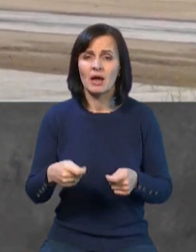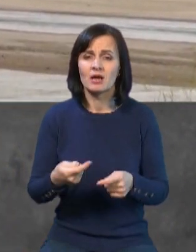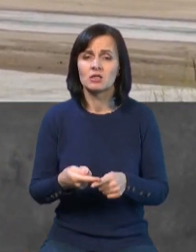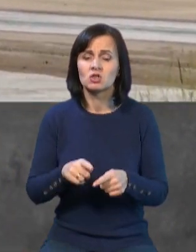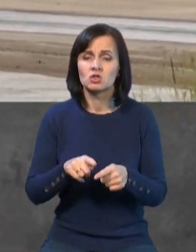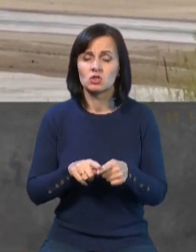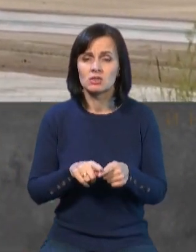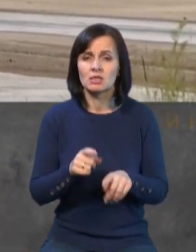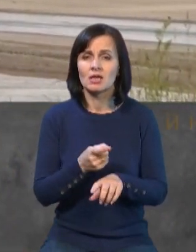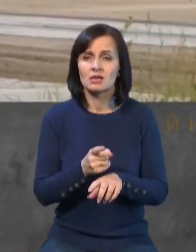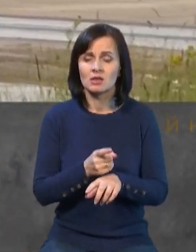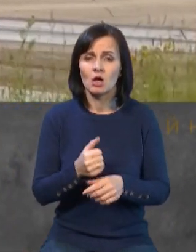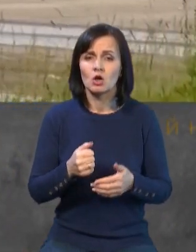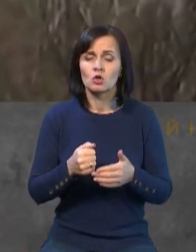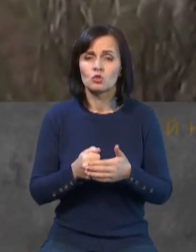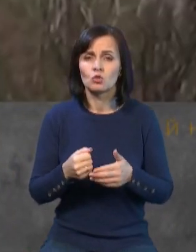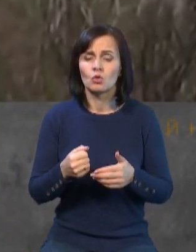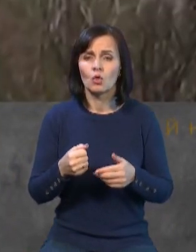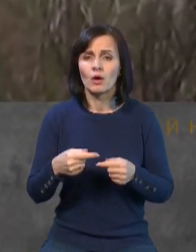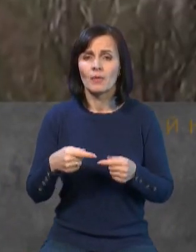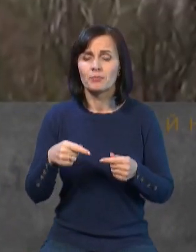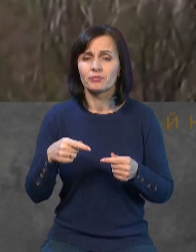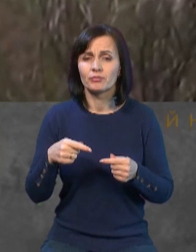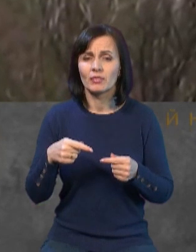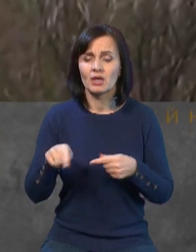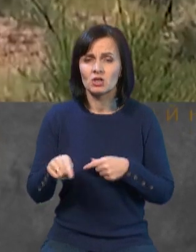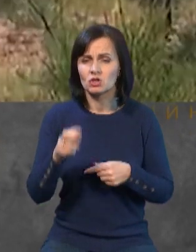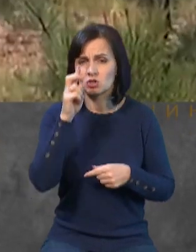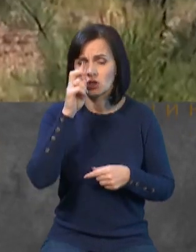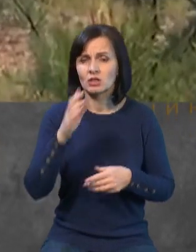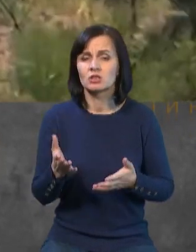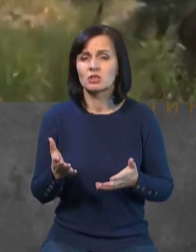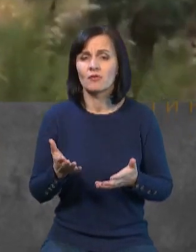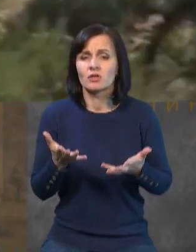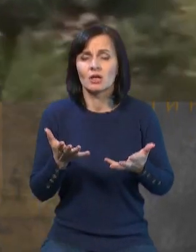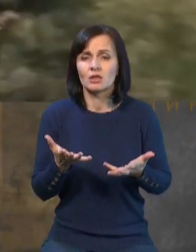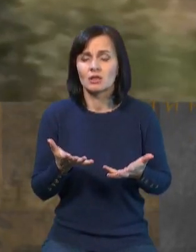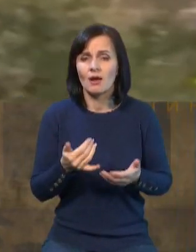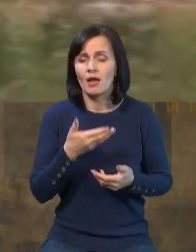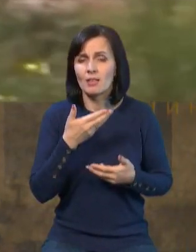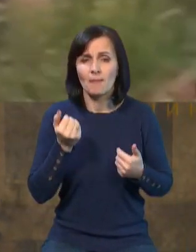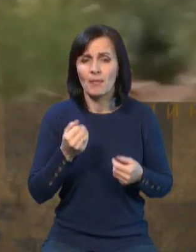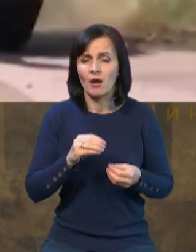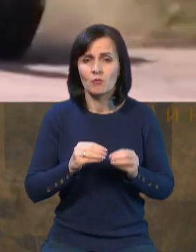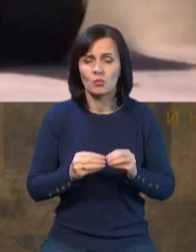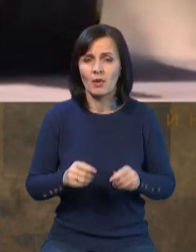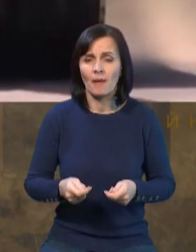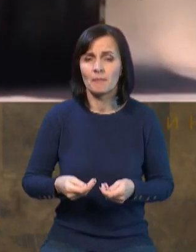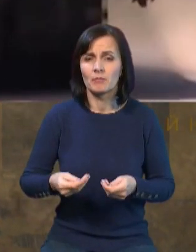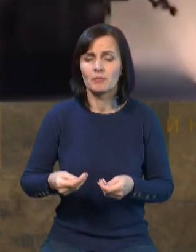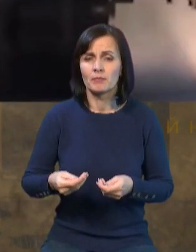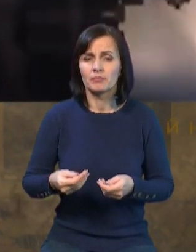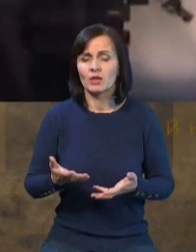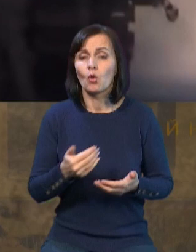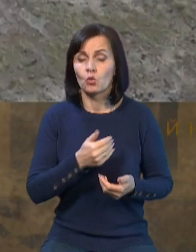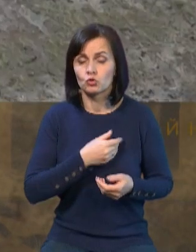інших союзників якісь там вимоги. Тобто, наприклад, для того, щоб Польща постачала до України танки «Леопард-2», там 14 одиниців, як мінімум,